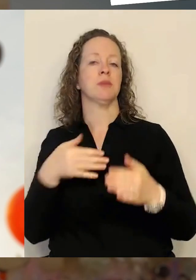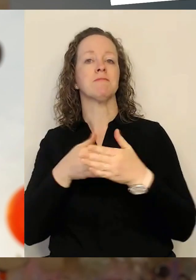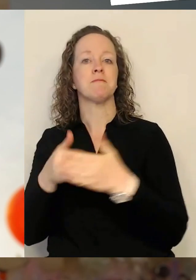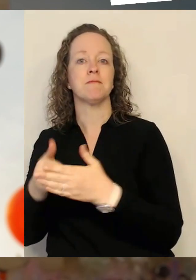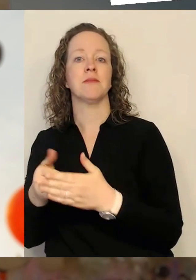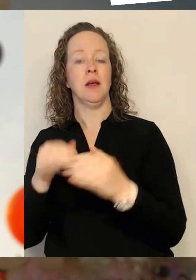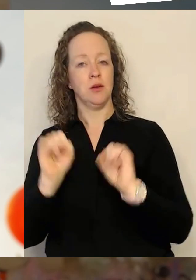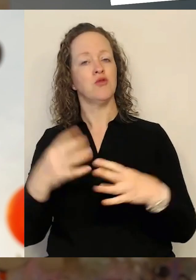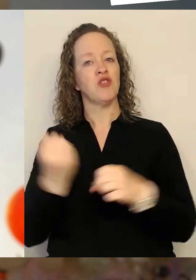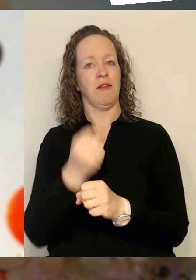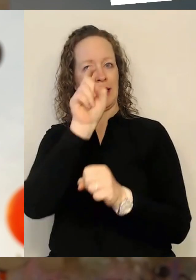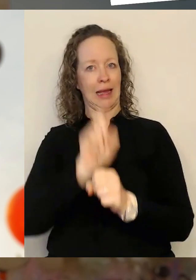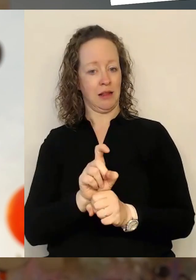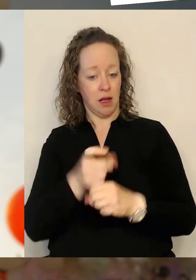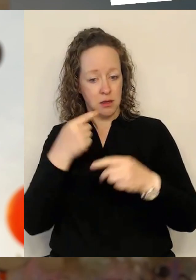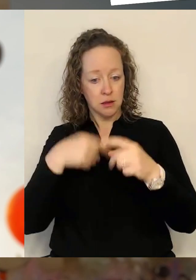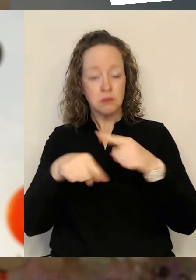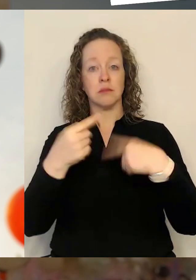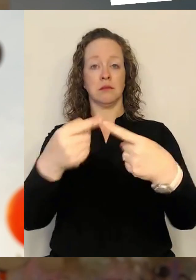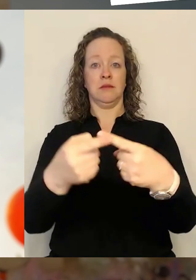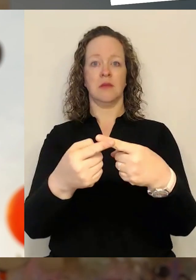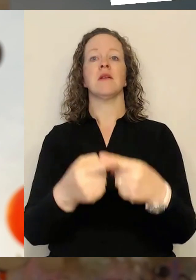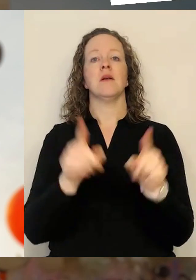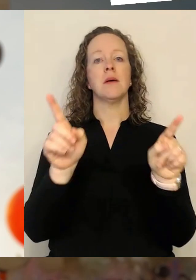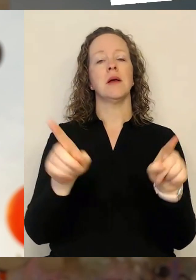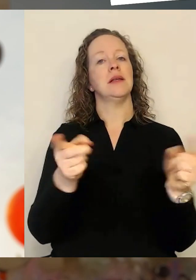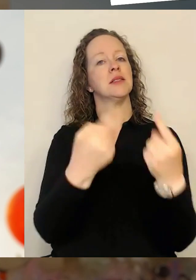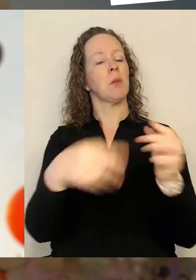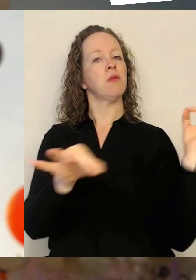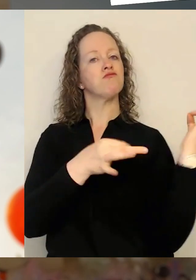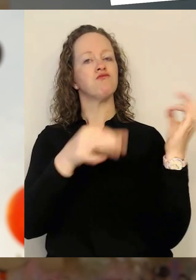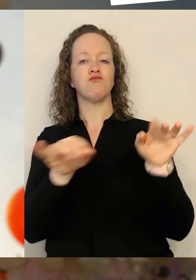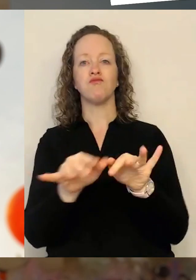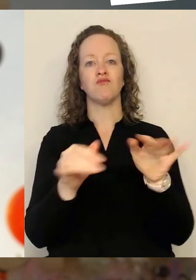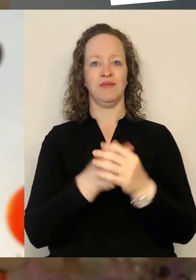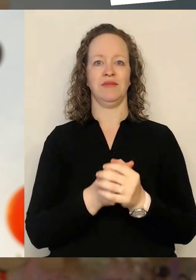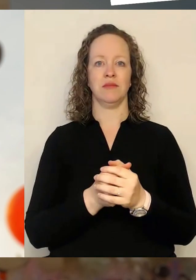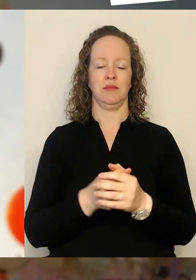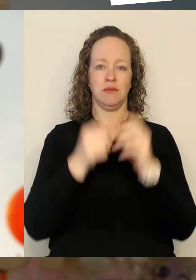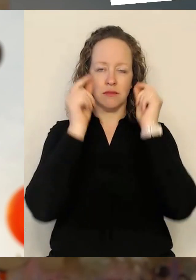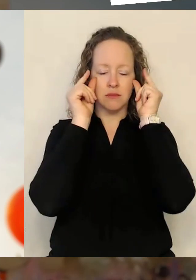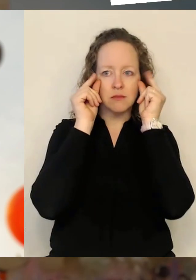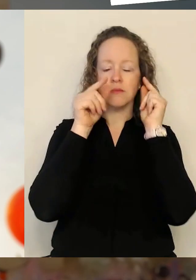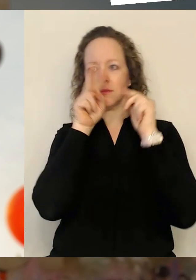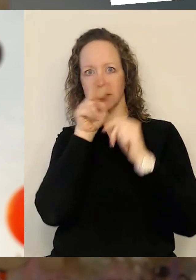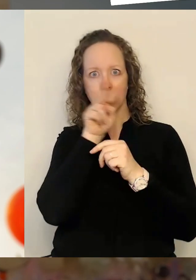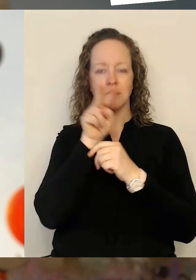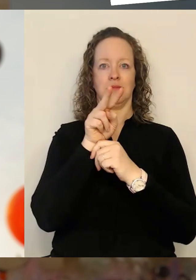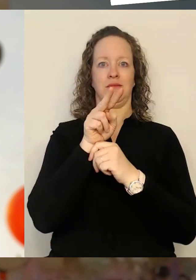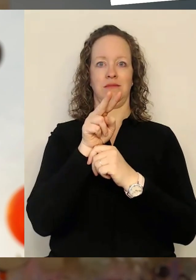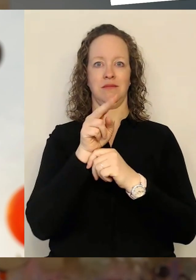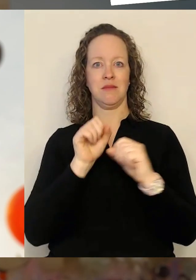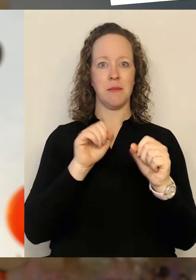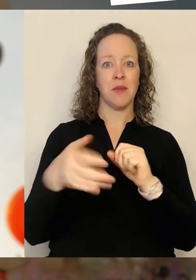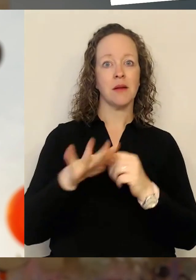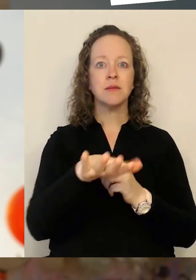spielen. Durch Augen und Handbewegungen entstehen Melodien, Rhythmen und Teilhabe. Und da ist Wir